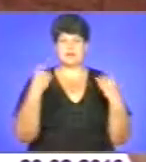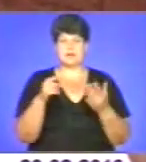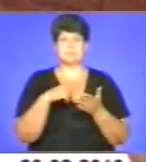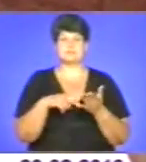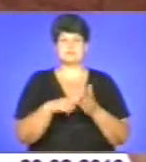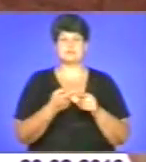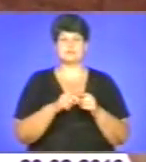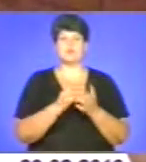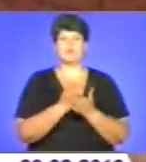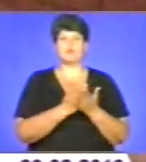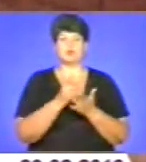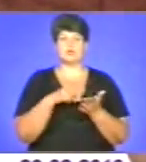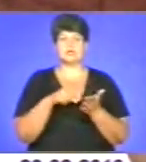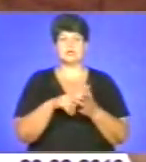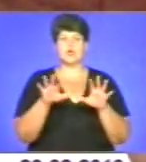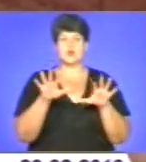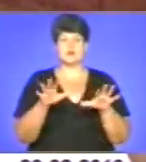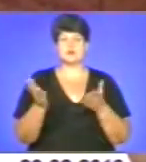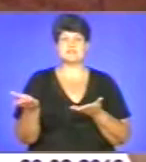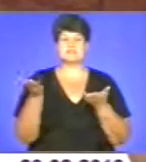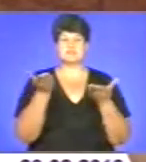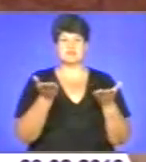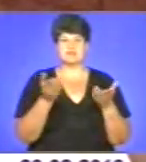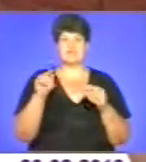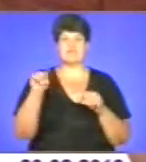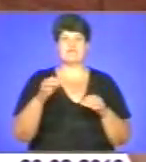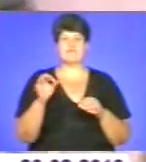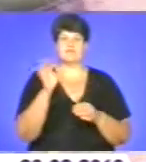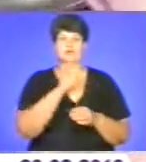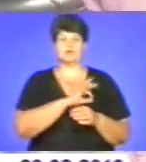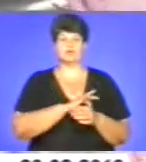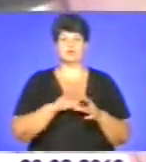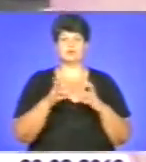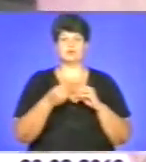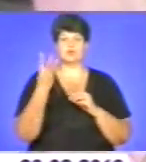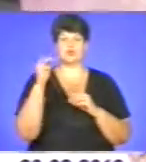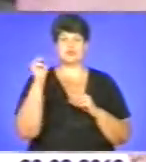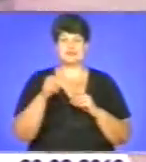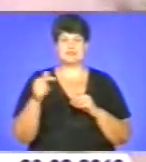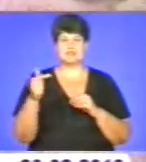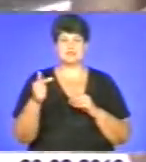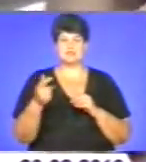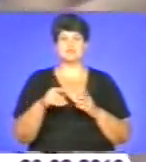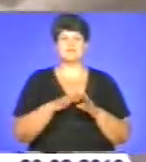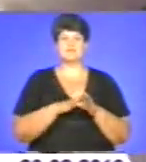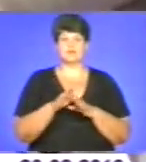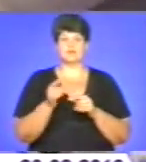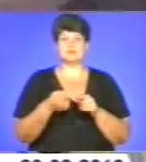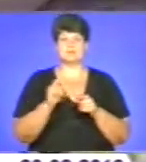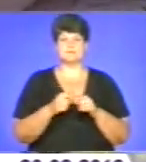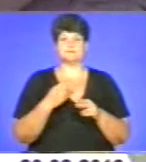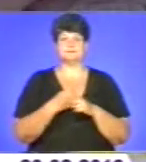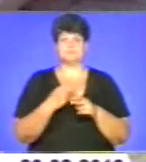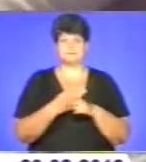міський голова запросив винагороду у сумі трьох тисяч гривень. Здійснити оборудку завадили оперативники. Чиновника